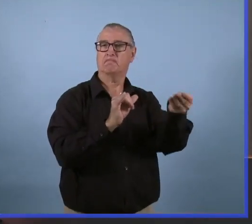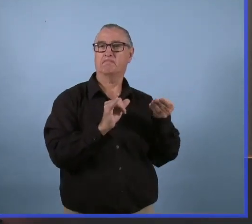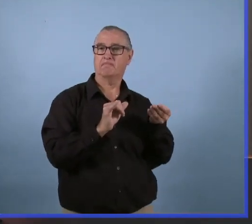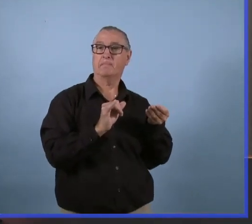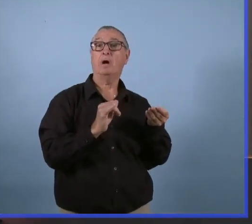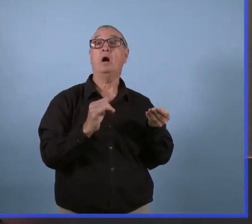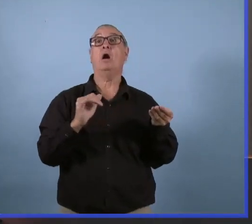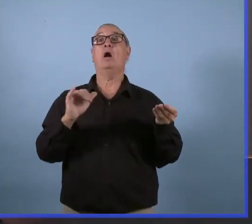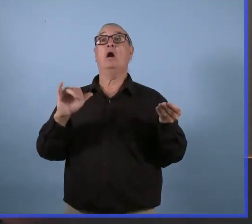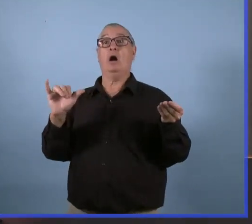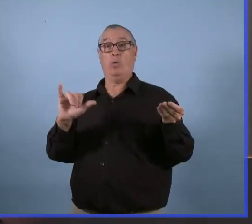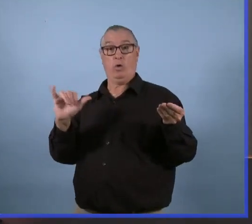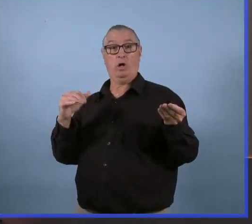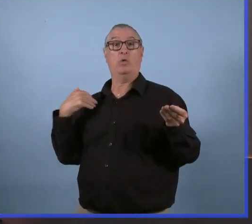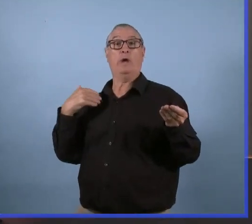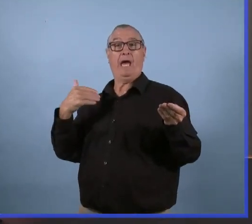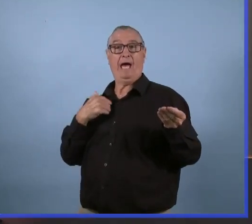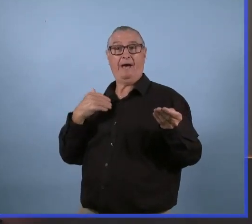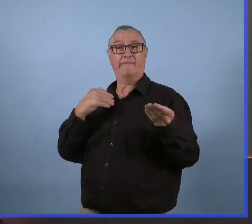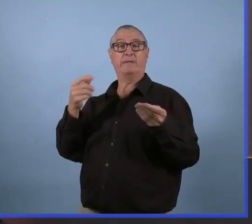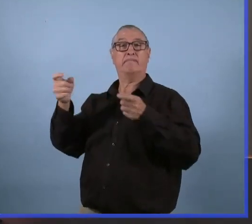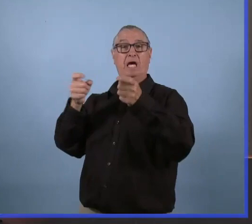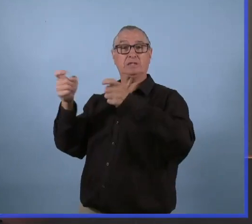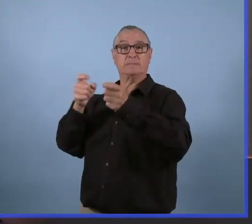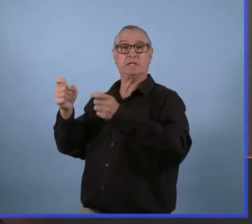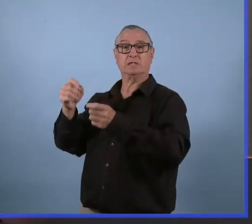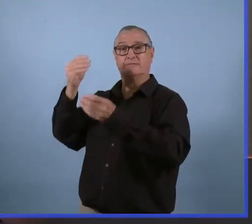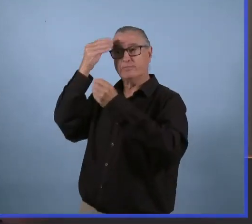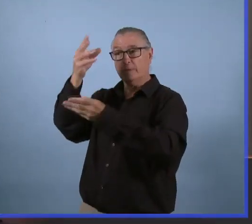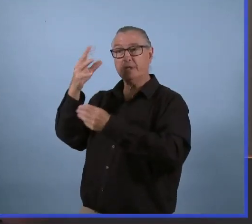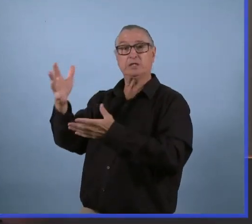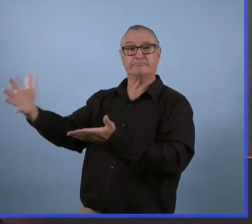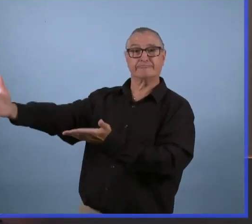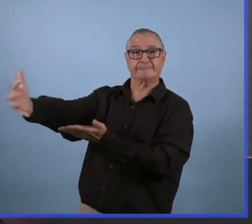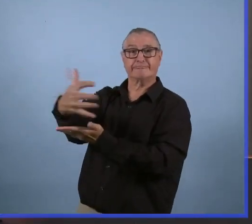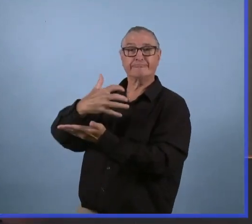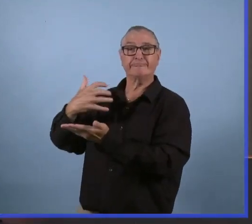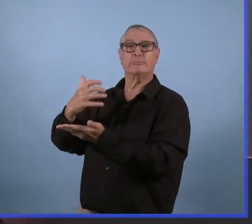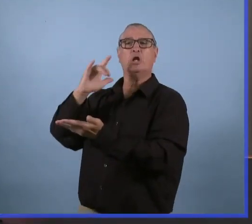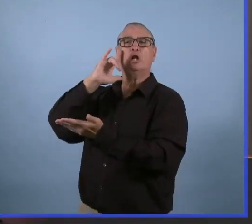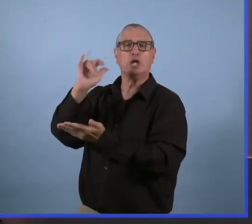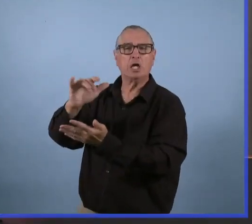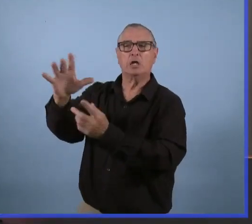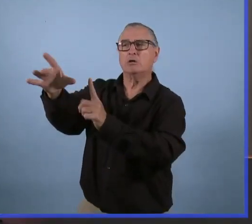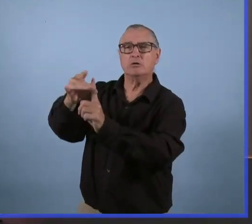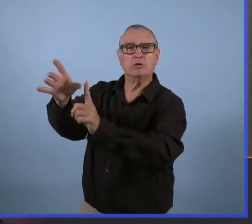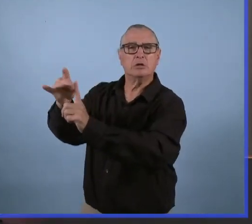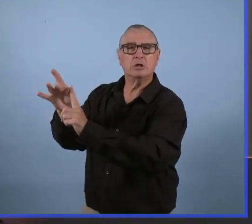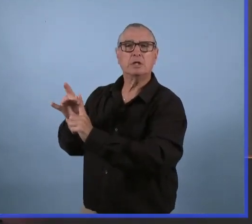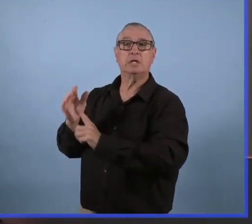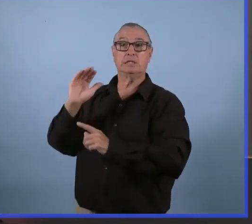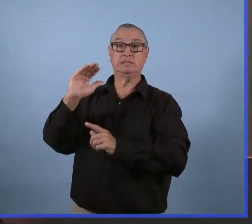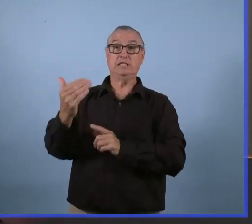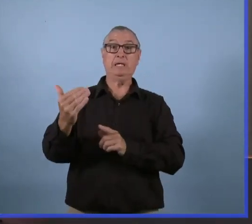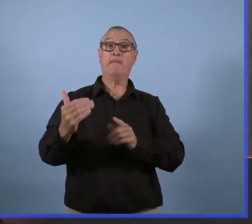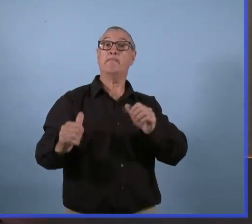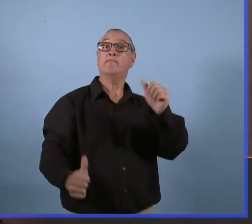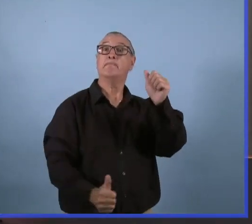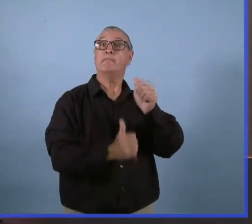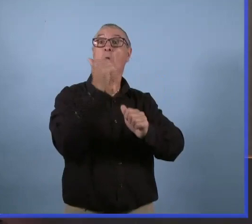On les a dans le séquençage. On a une gestion au niveau du traçage. La plupart des cas